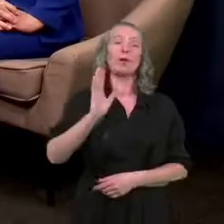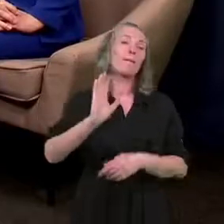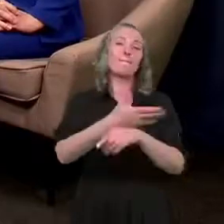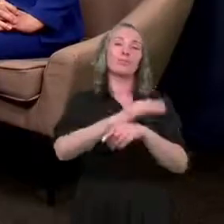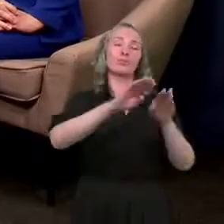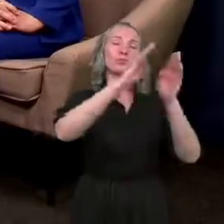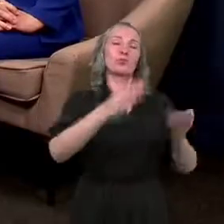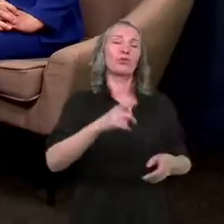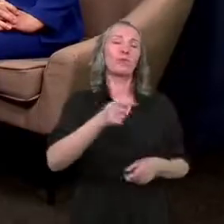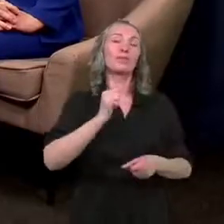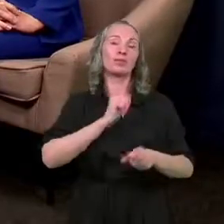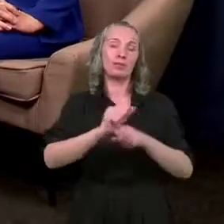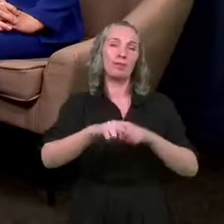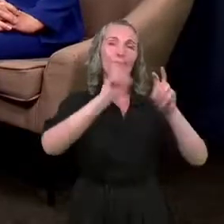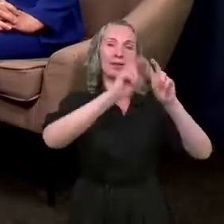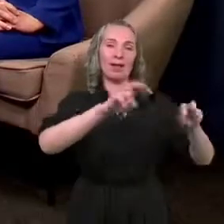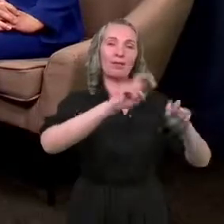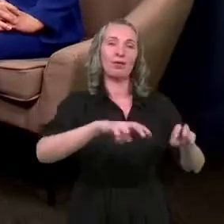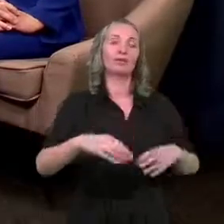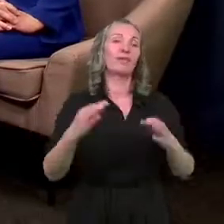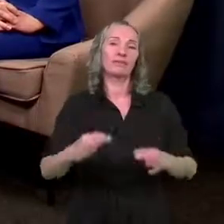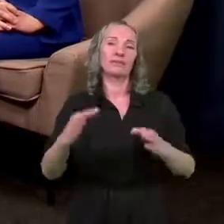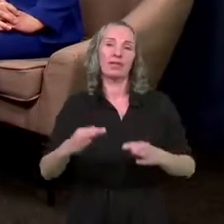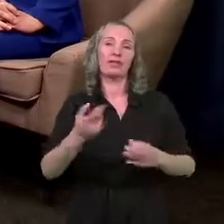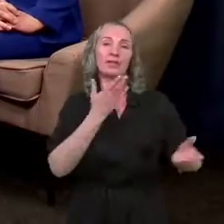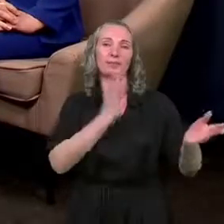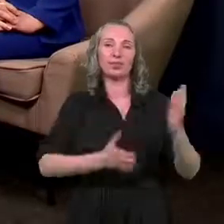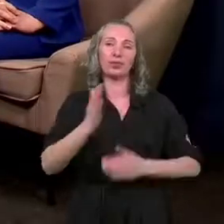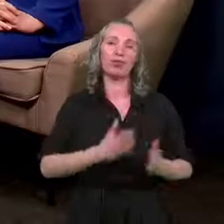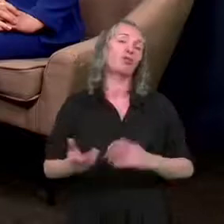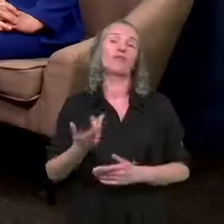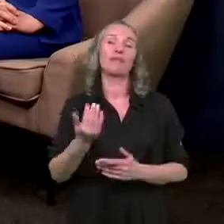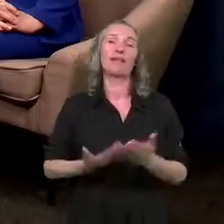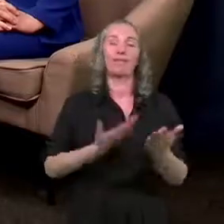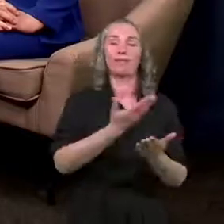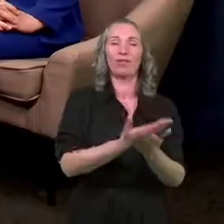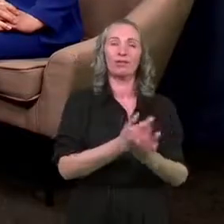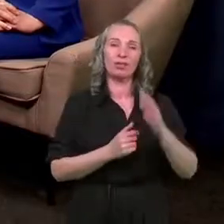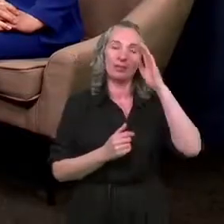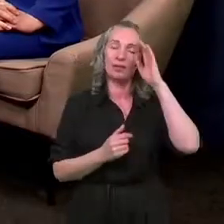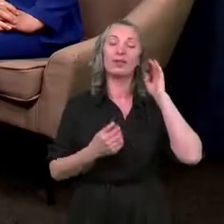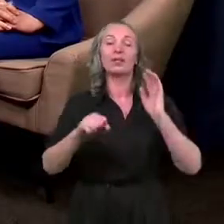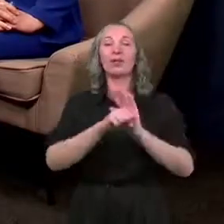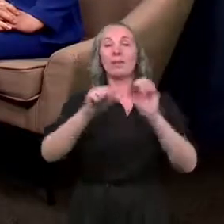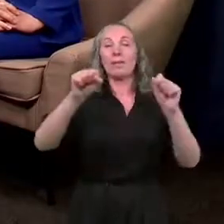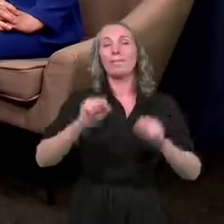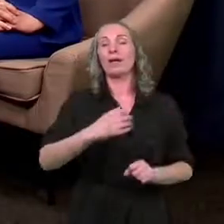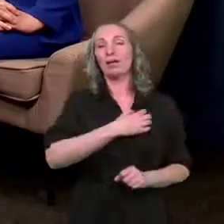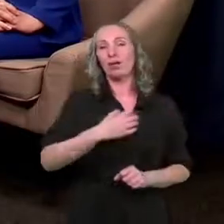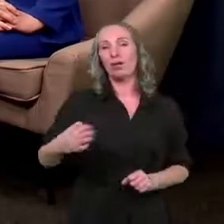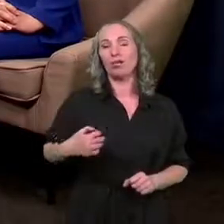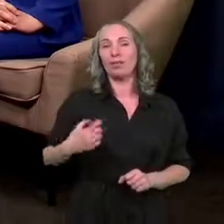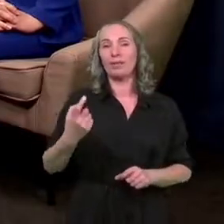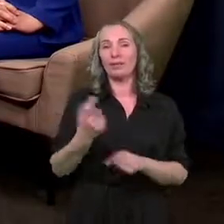Pustostany są remontowane, a w tej chwili przygotowane są wnioski do Banku Gospodarstwa